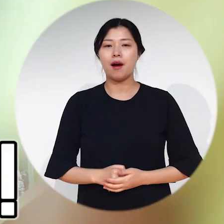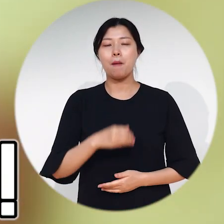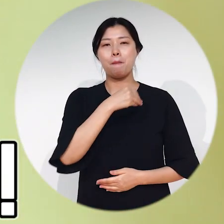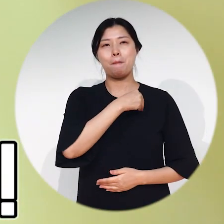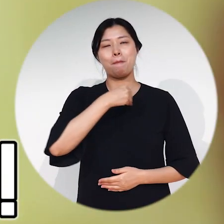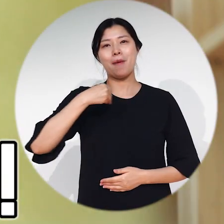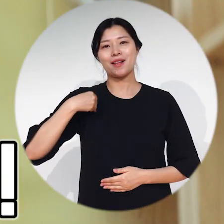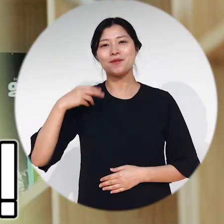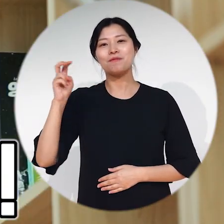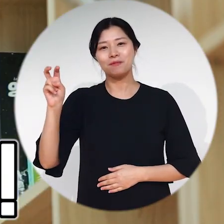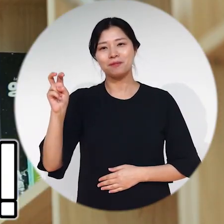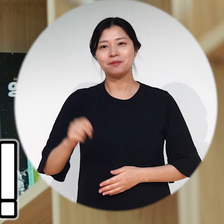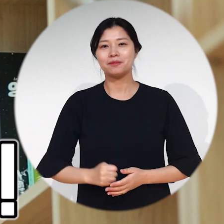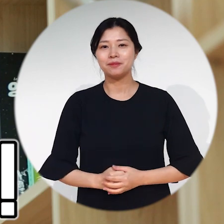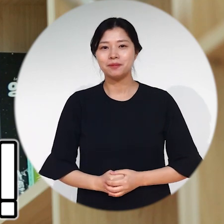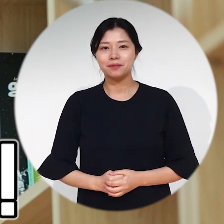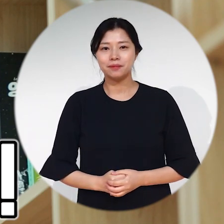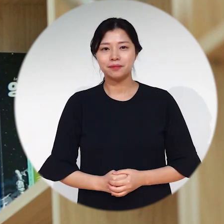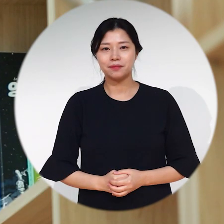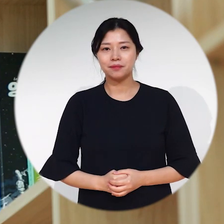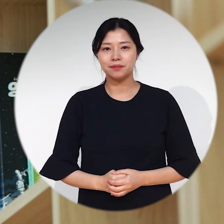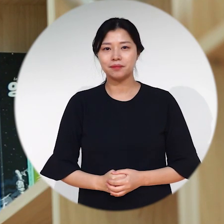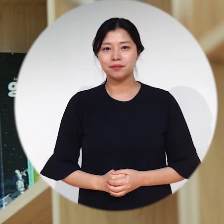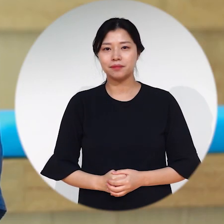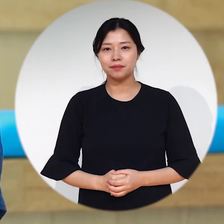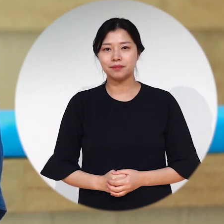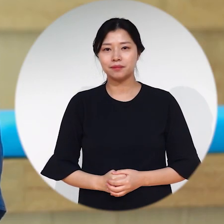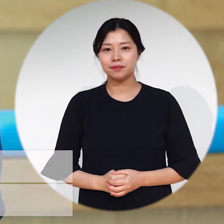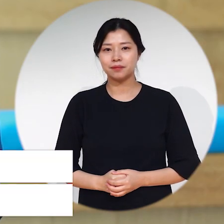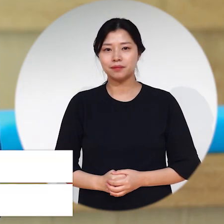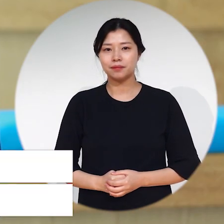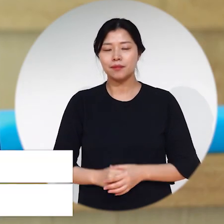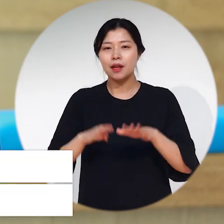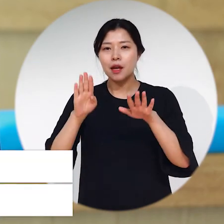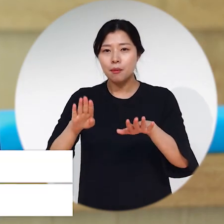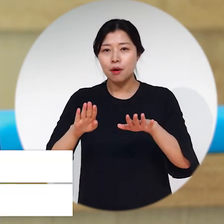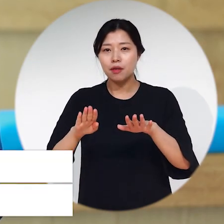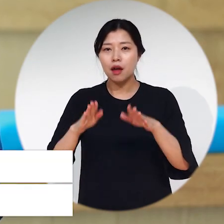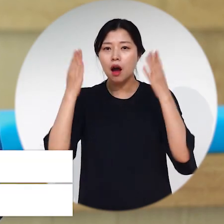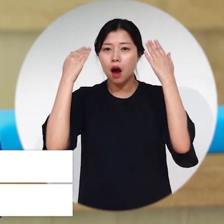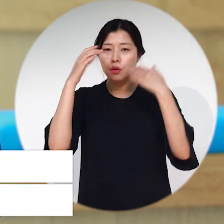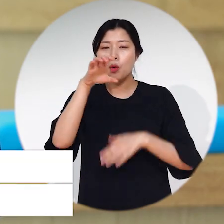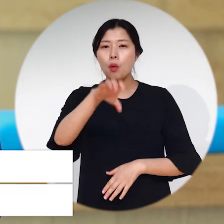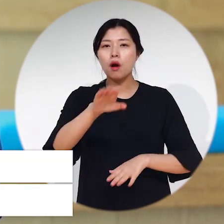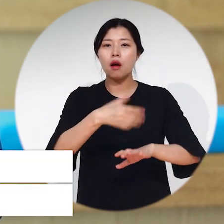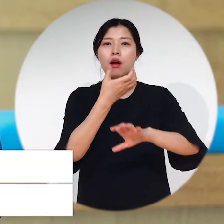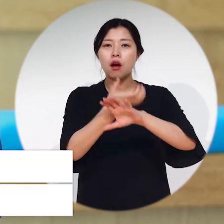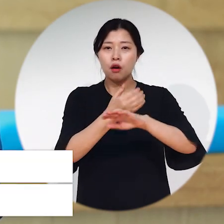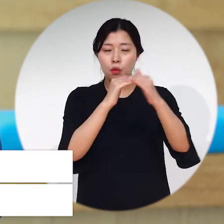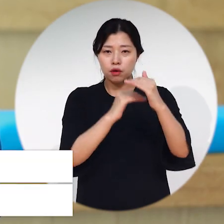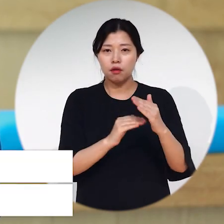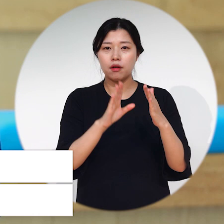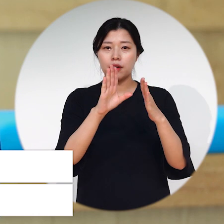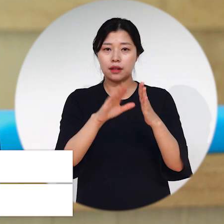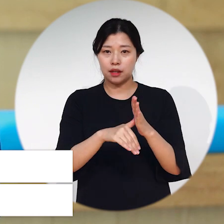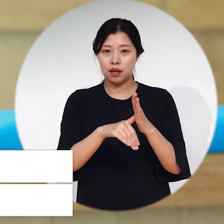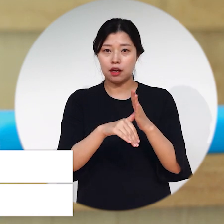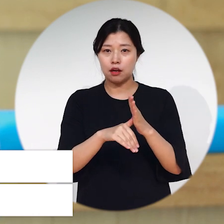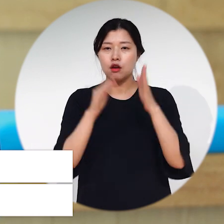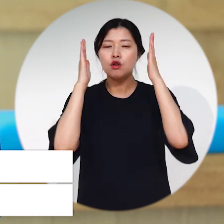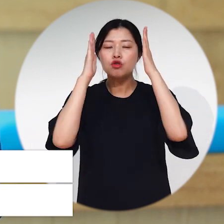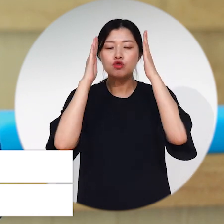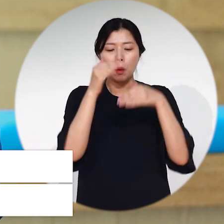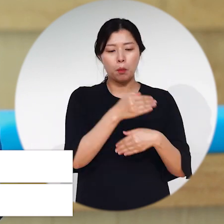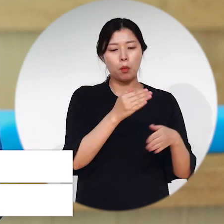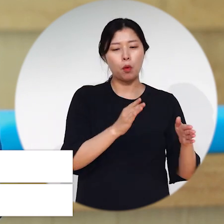대한 만족도도 최고인 것 같습니다. 이번 학교 공간 혁신 과정을 통해서 아이들에게 수업